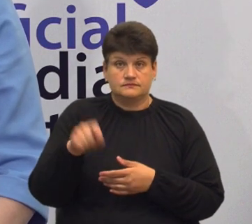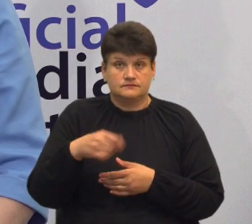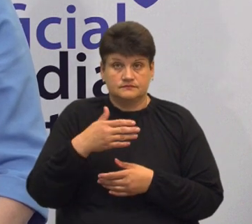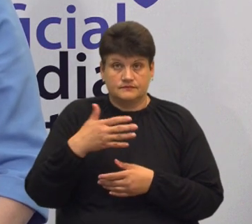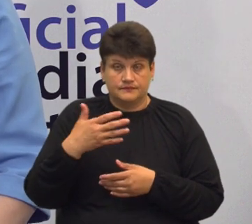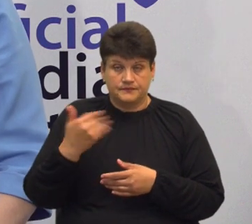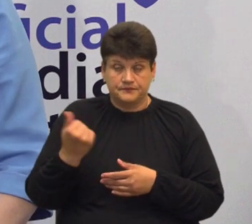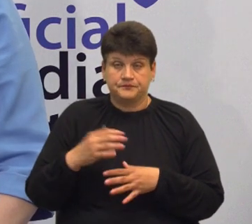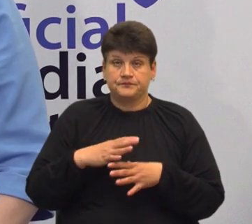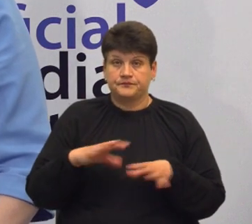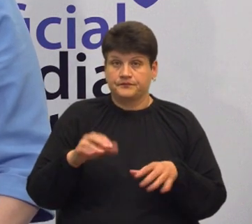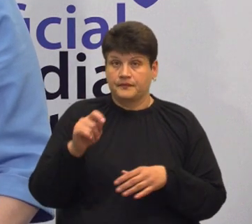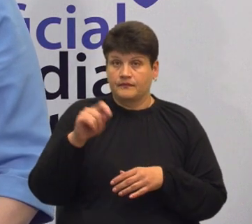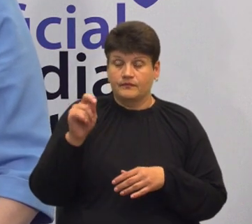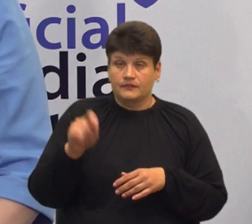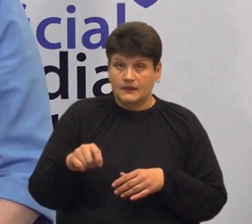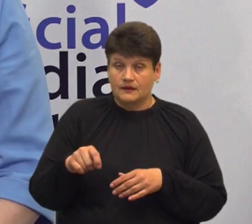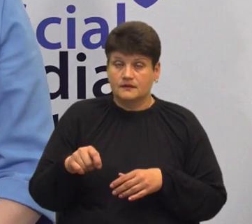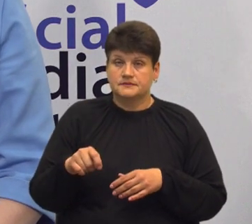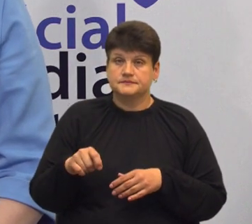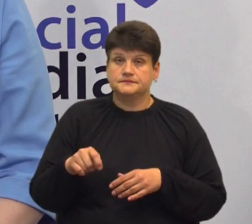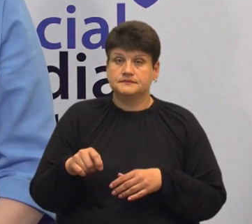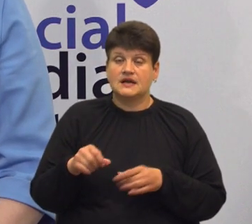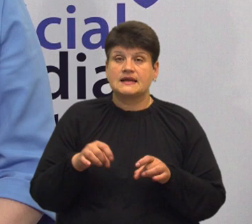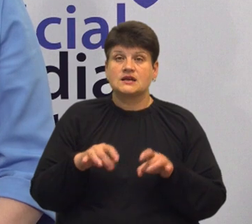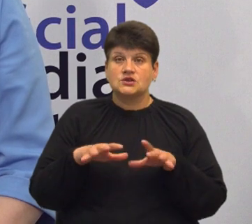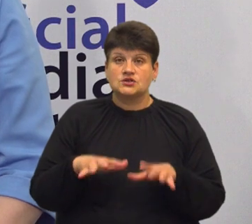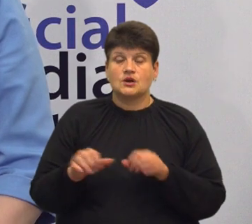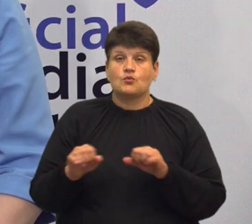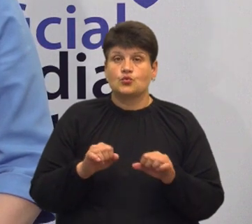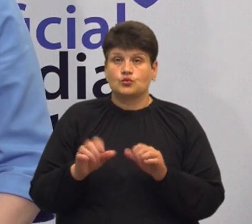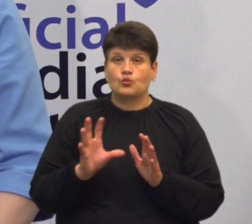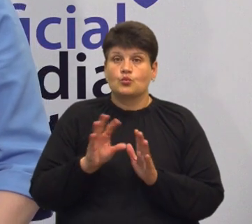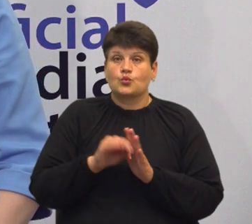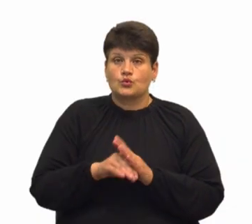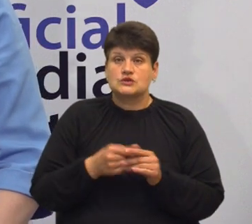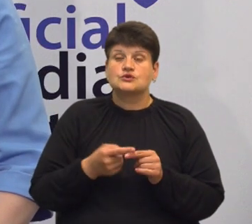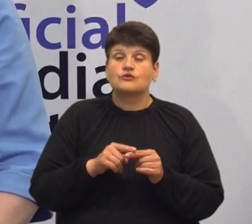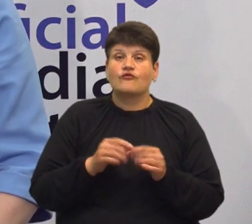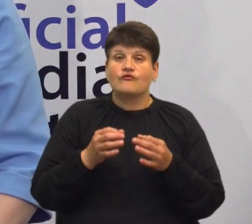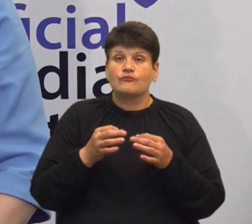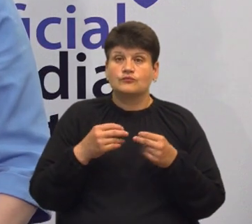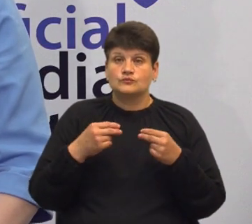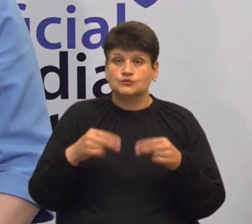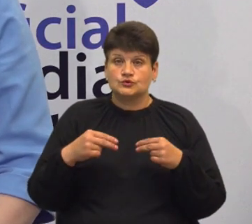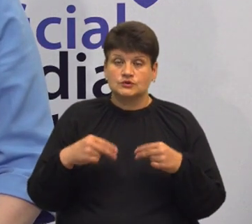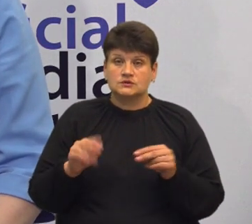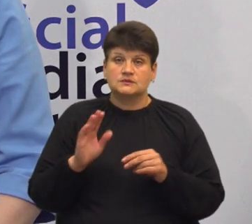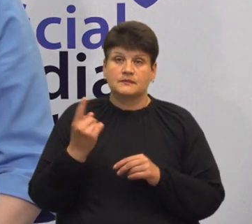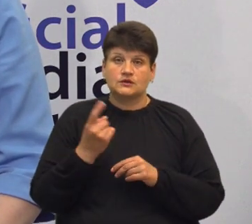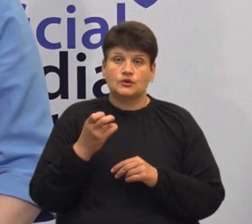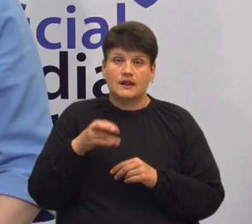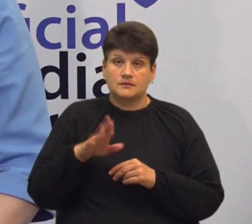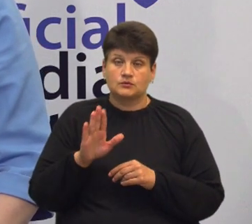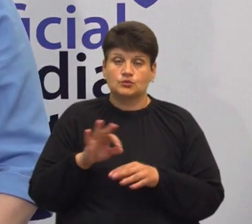велися бойові дії, все-таки рішенням уряду запроваджено, що відпуст таких лікарських засобів з 1 липня буде здійснюватися